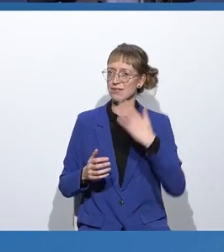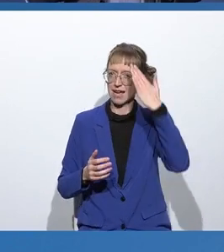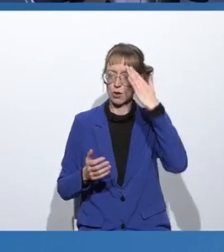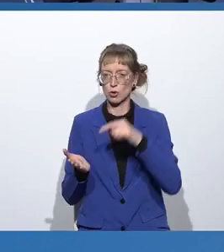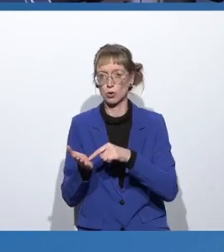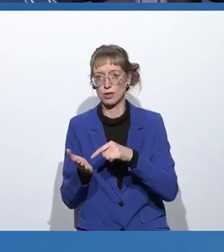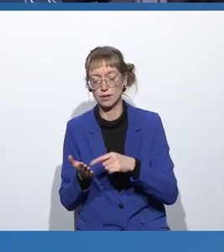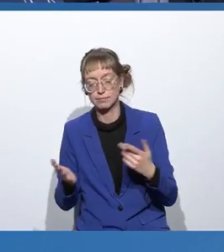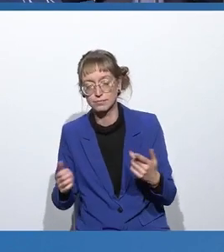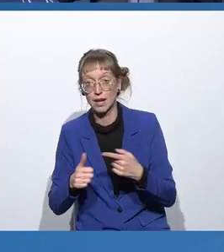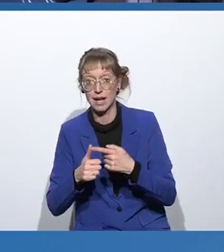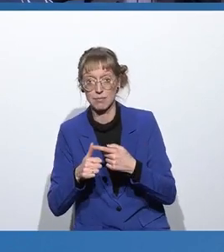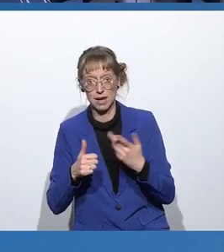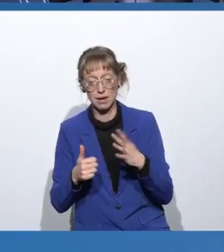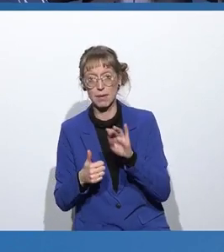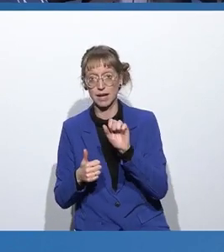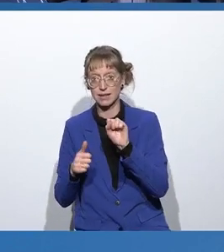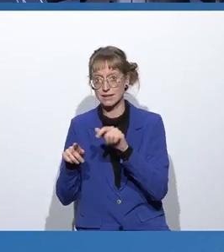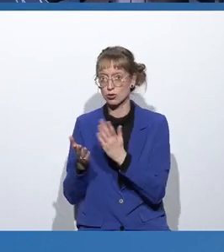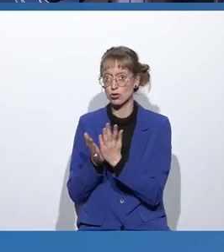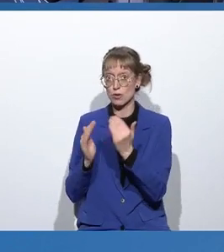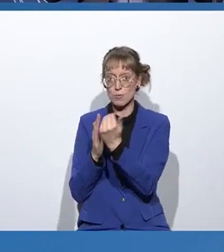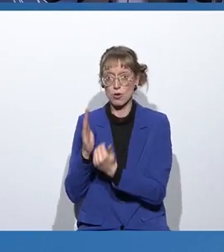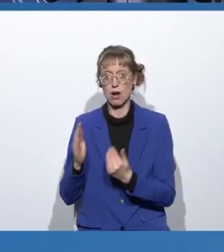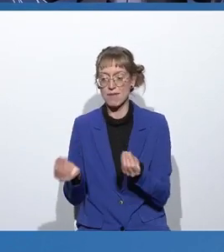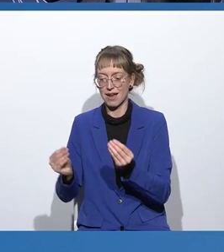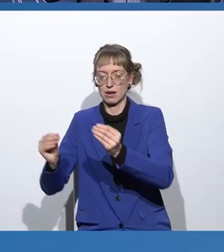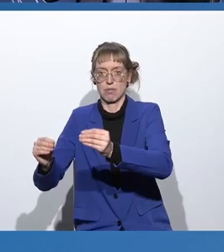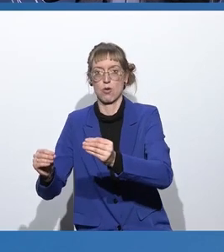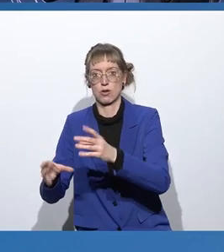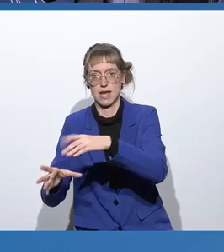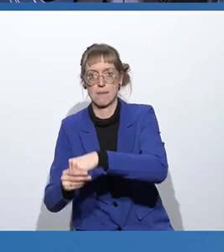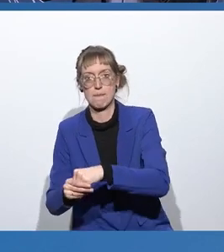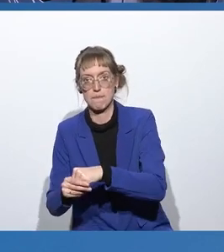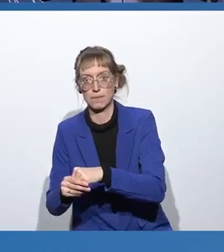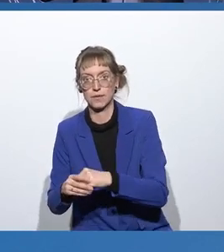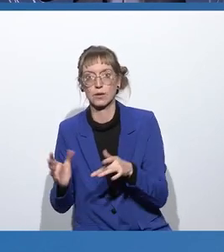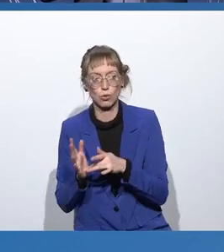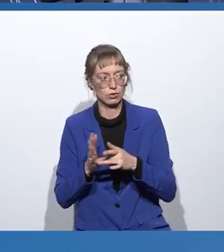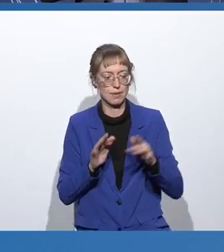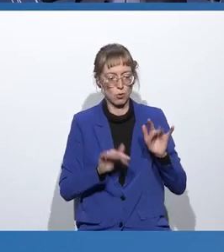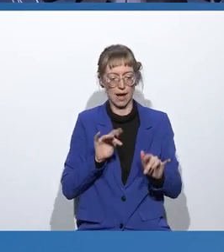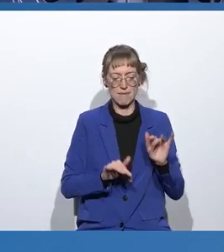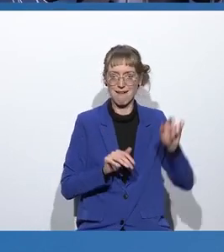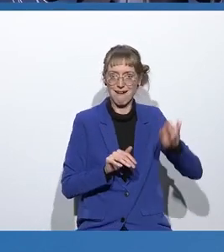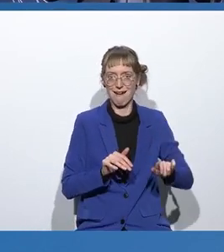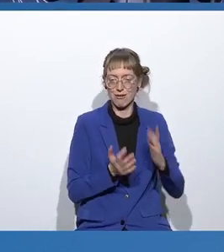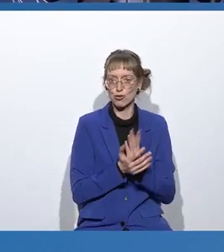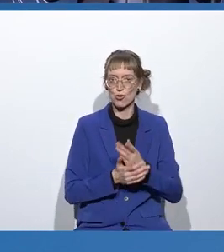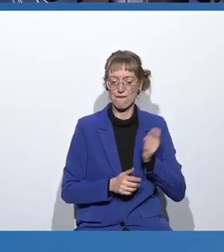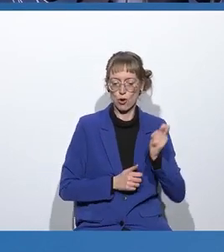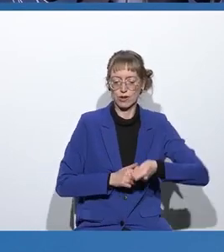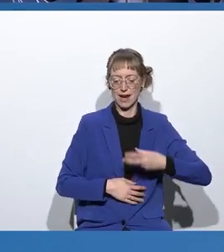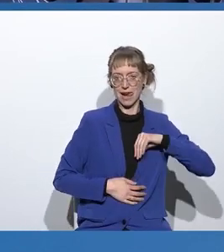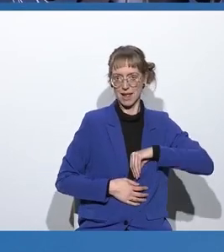eine ist, dass der Bias schon in das Programm mit eingebaut wird über die Programmierenden, dass sie also ihre Vorurteile verfestigen